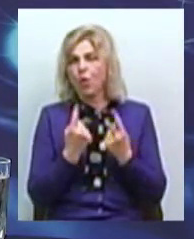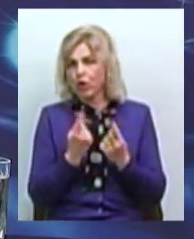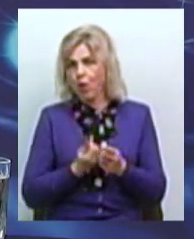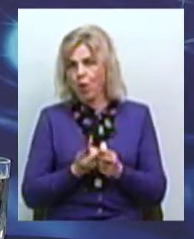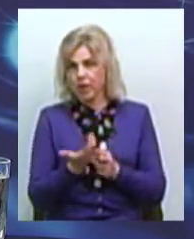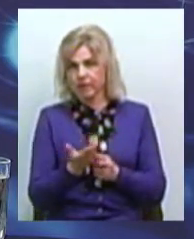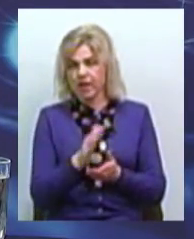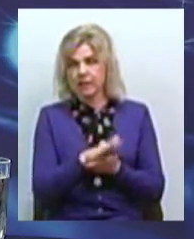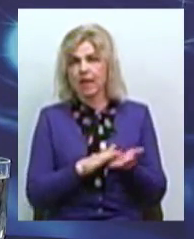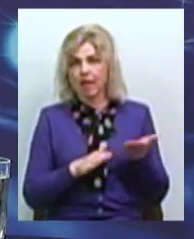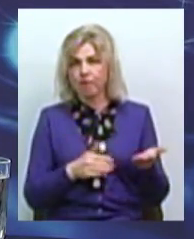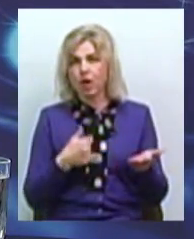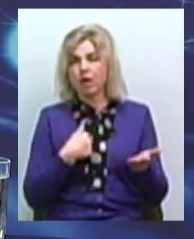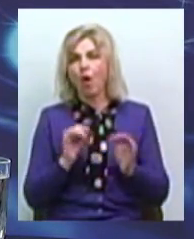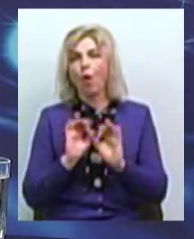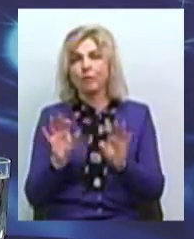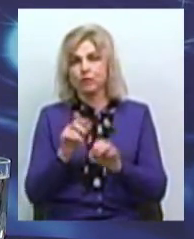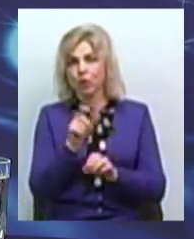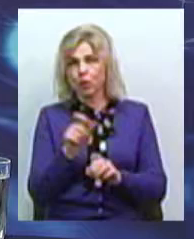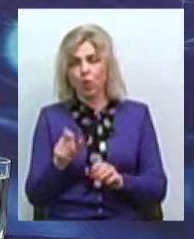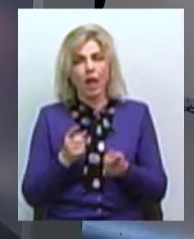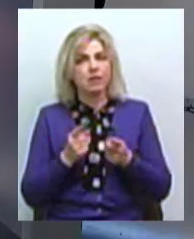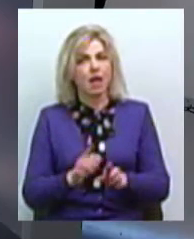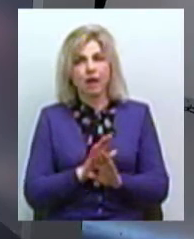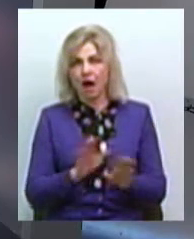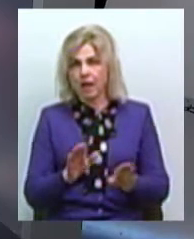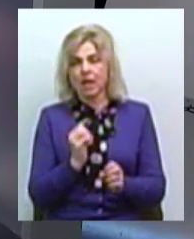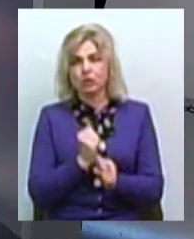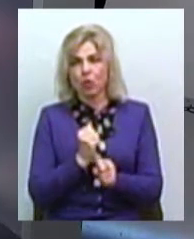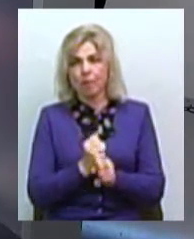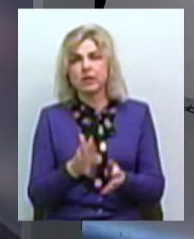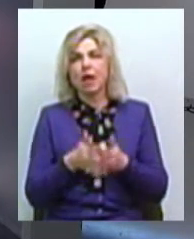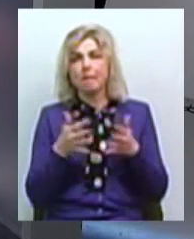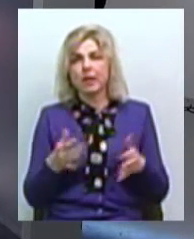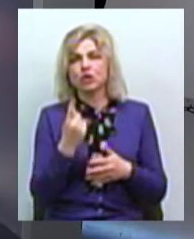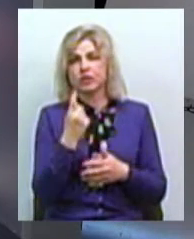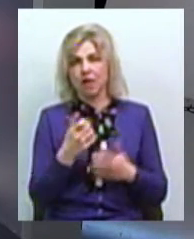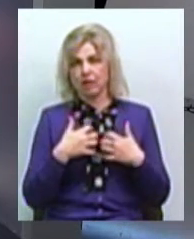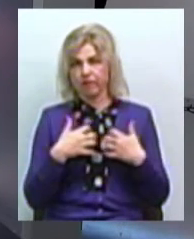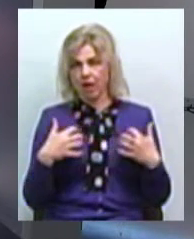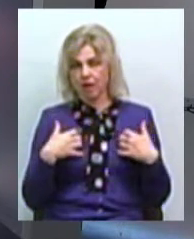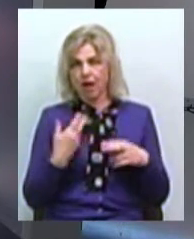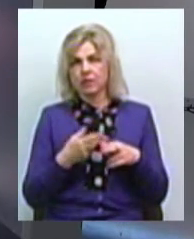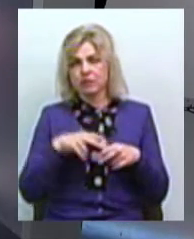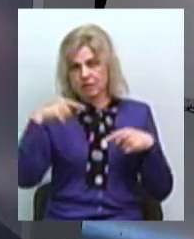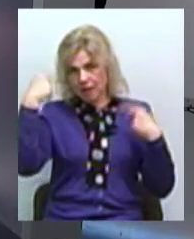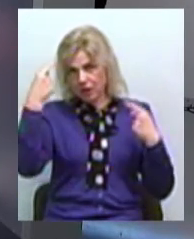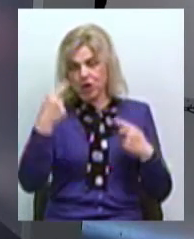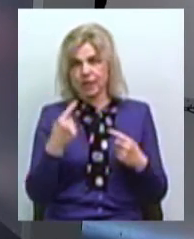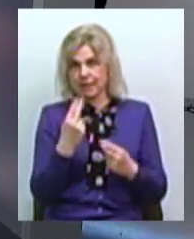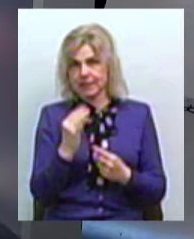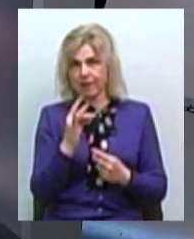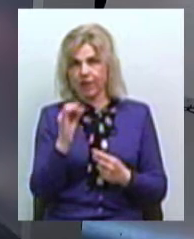і я вже пояснювала людям, що просто нереально зробити більше ста тварин, тому що мені здавалося, що це просто скажена цифра. Коли я вже